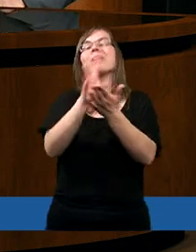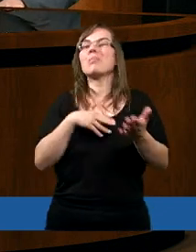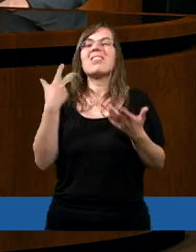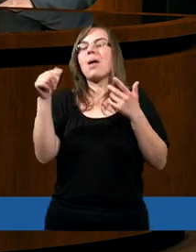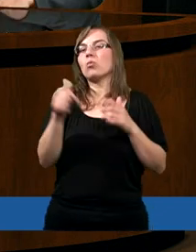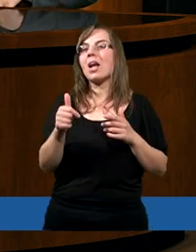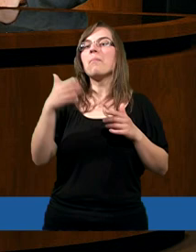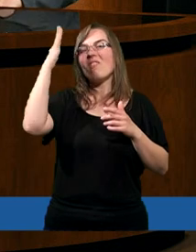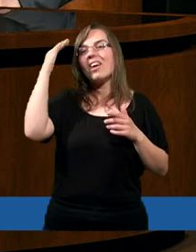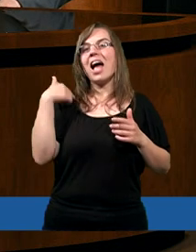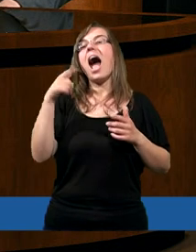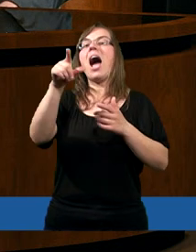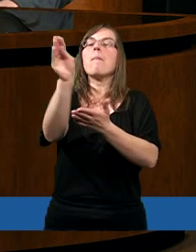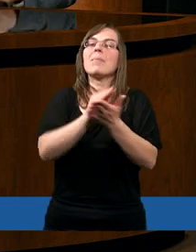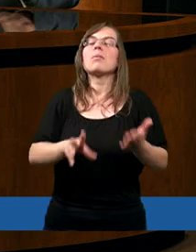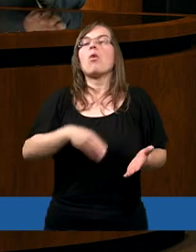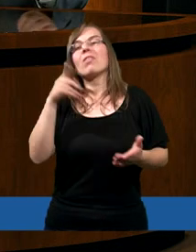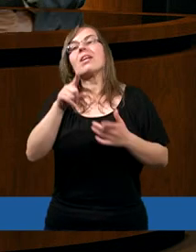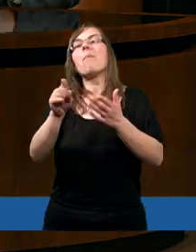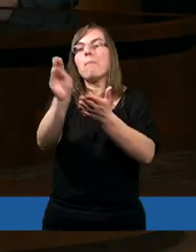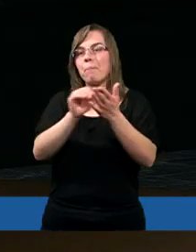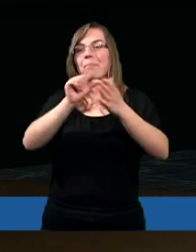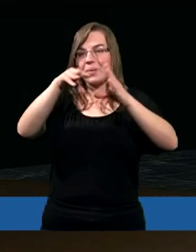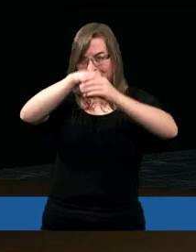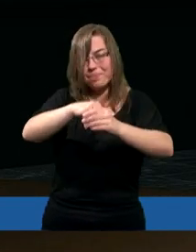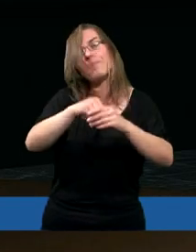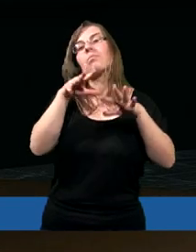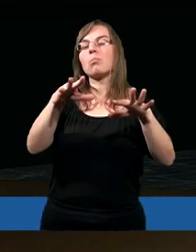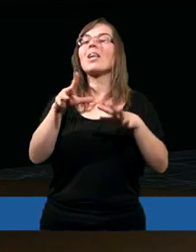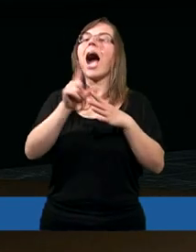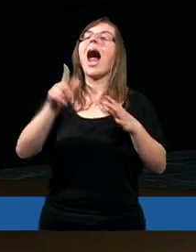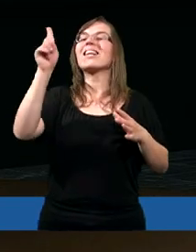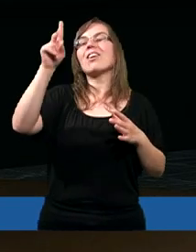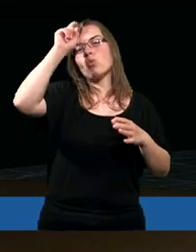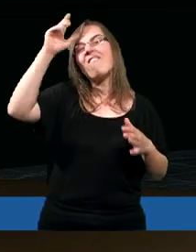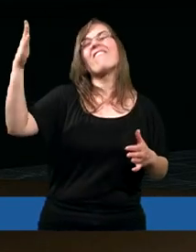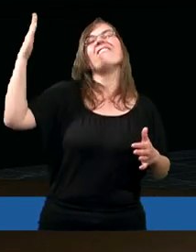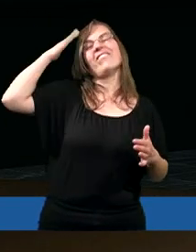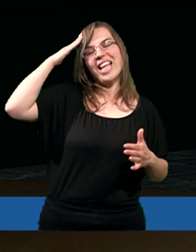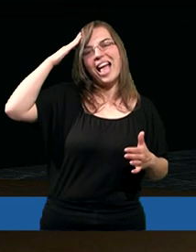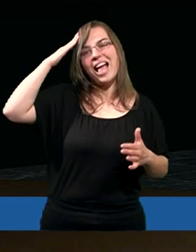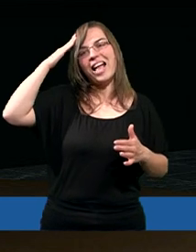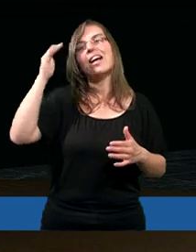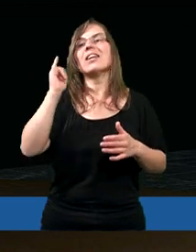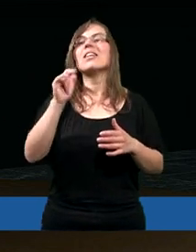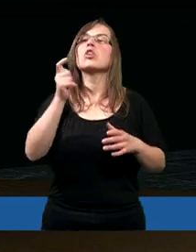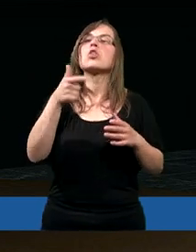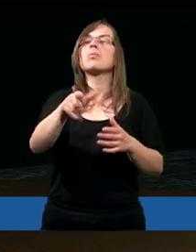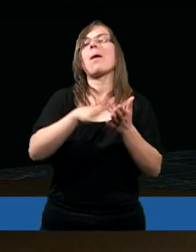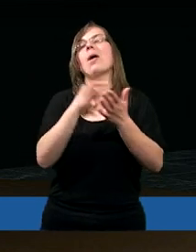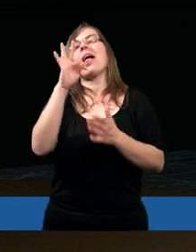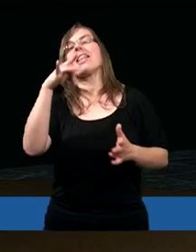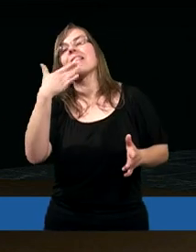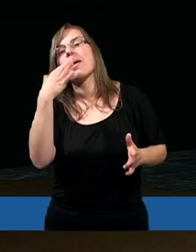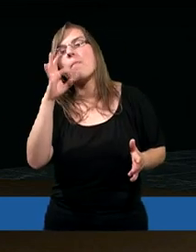tak się składa, że to Pismo Święte od dzieciństwa, tak zresztą jak tutaj mówił Paweł do